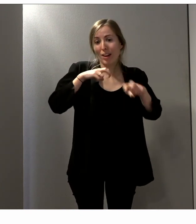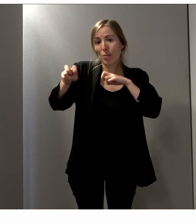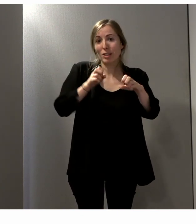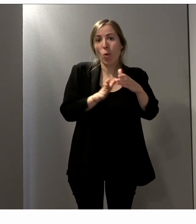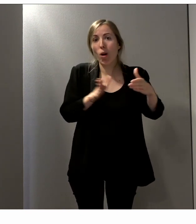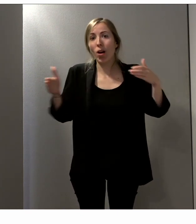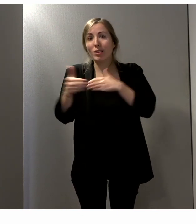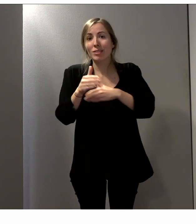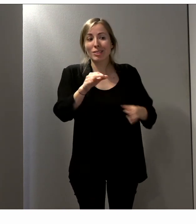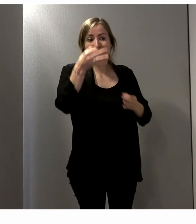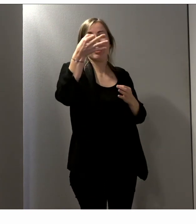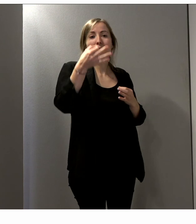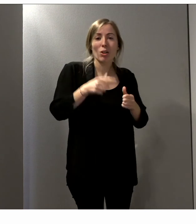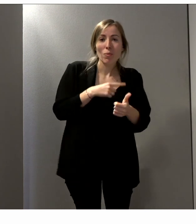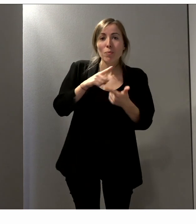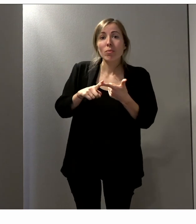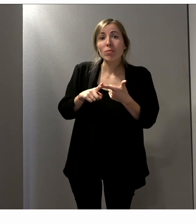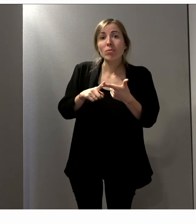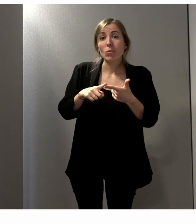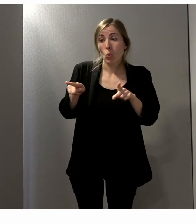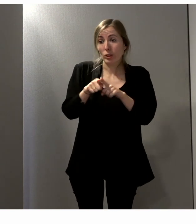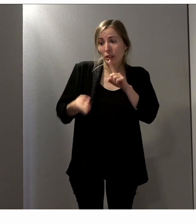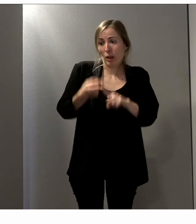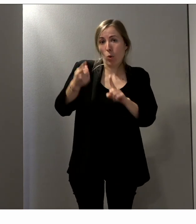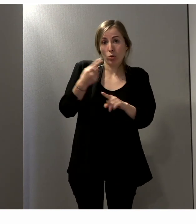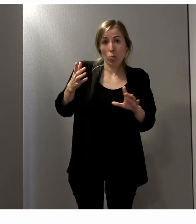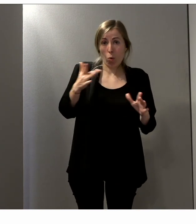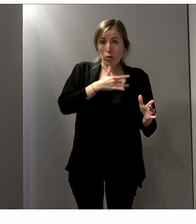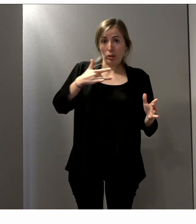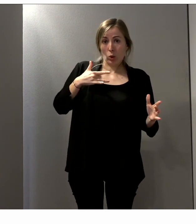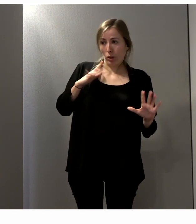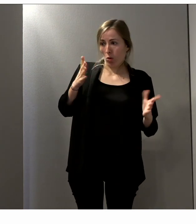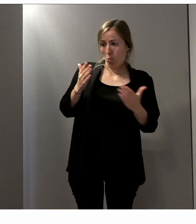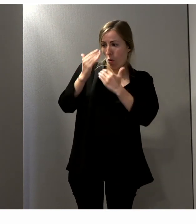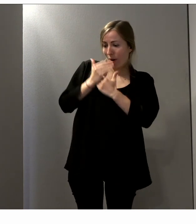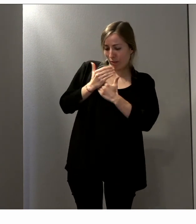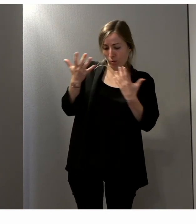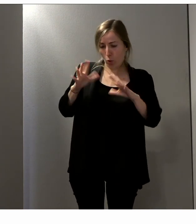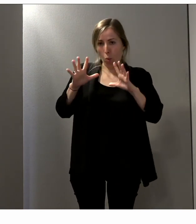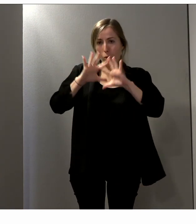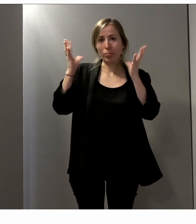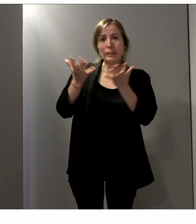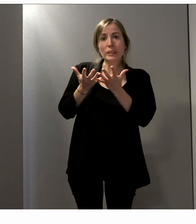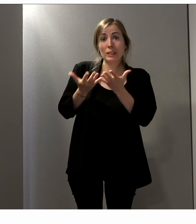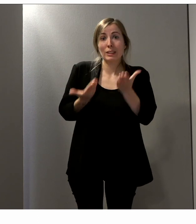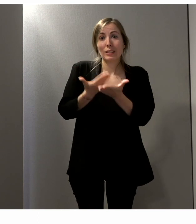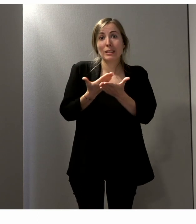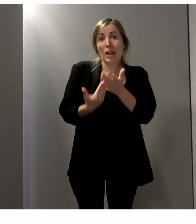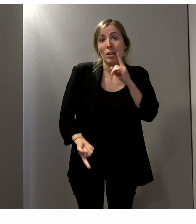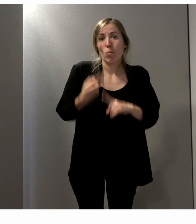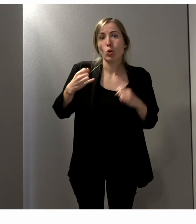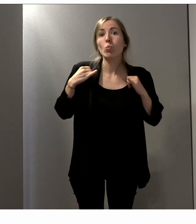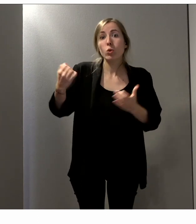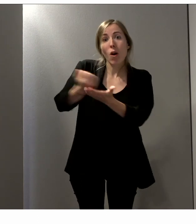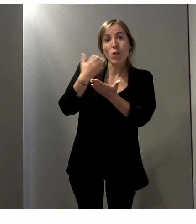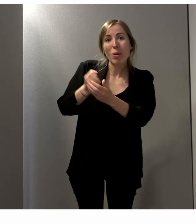déplacer, mais aussi c'est très important pour savoir au niveau de la santé, de la prévention et tout ça. On a eu des très bons exemples